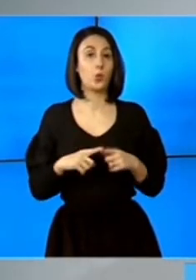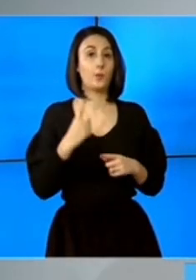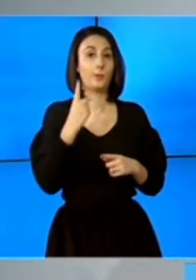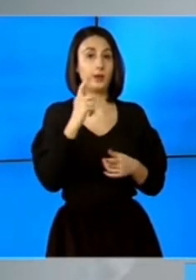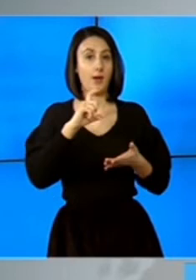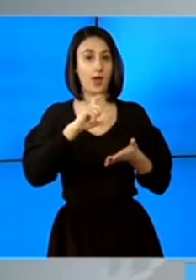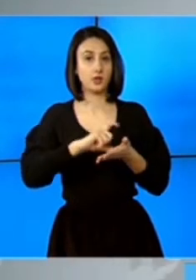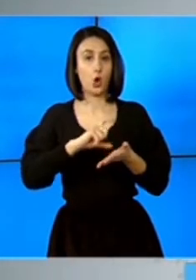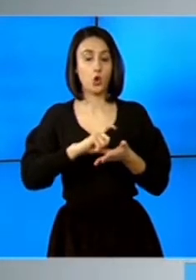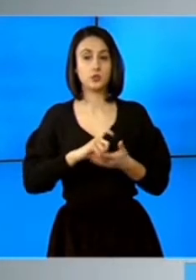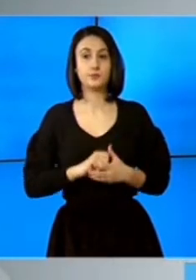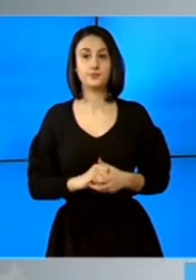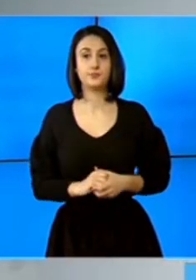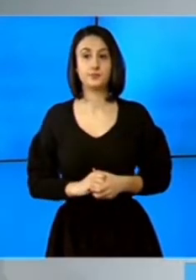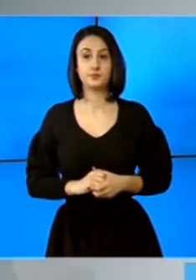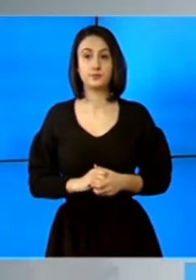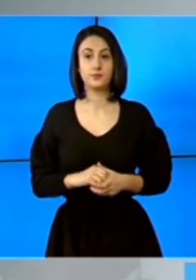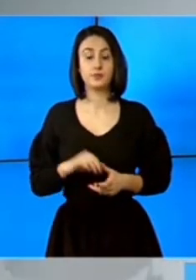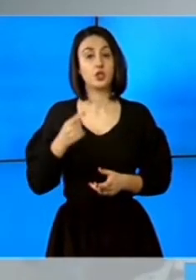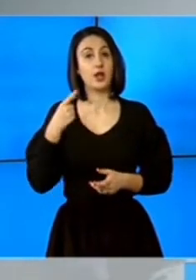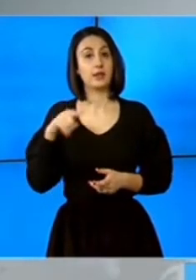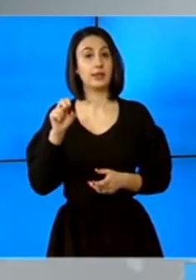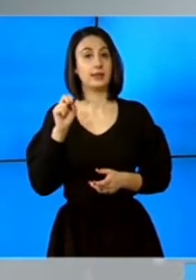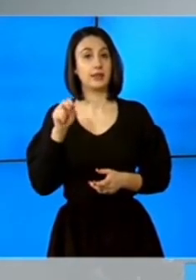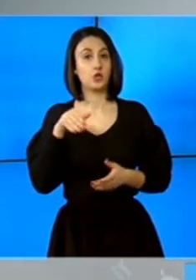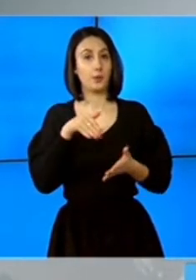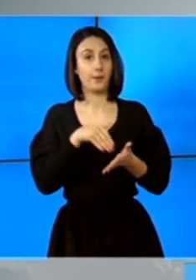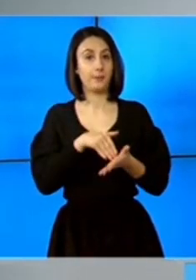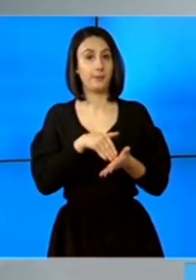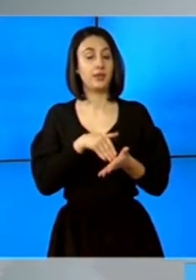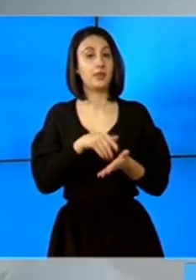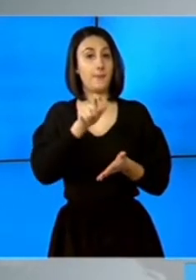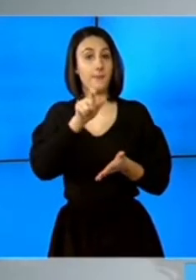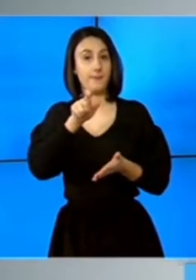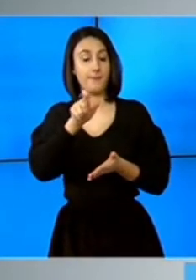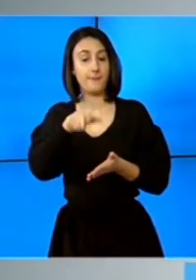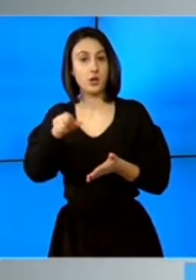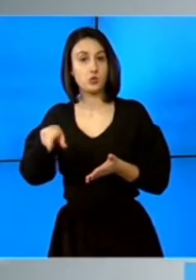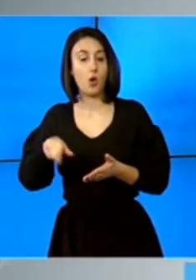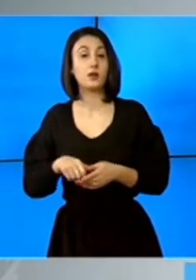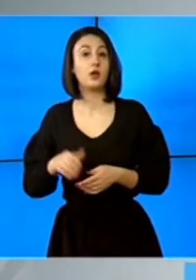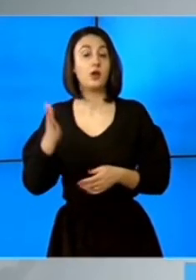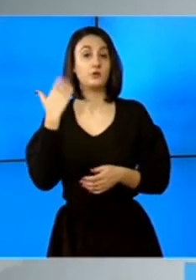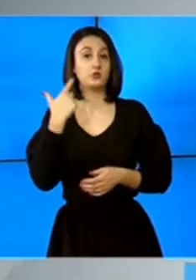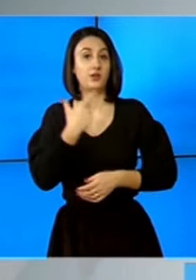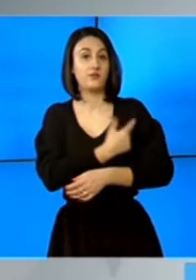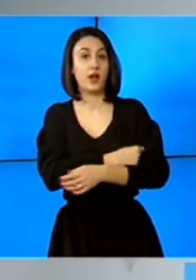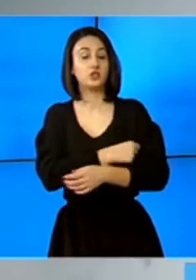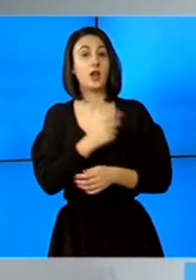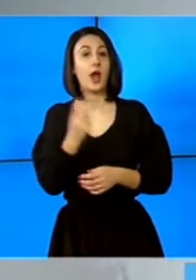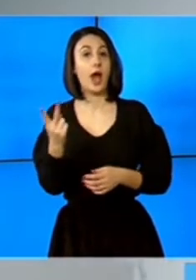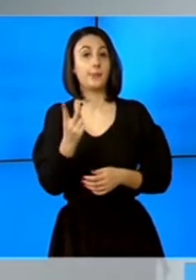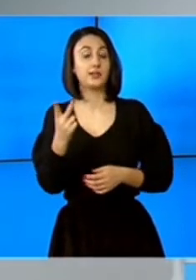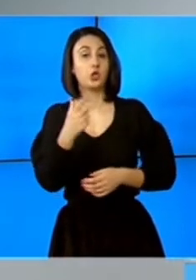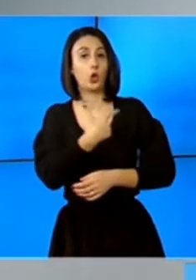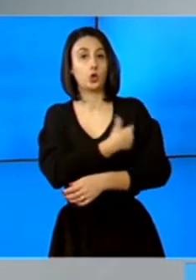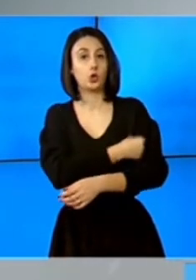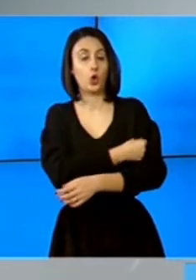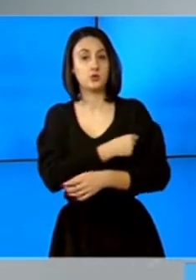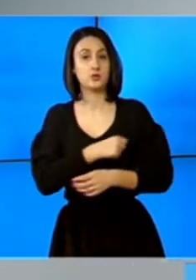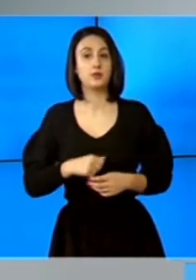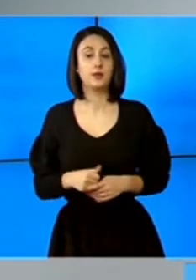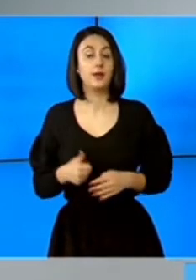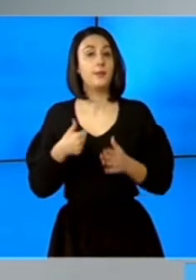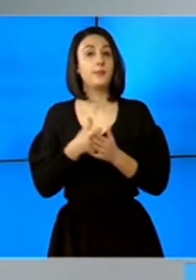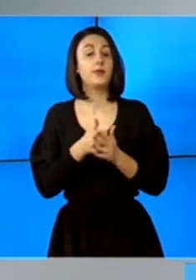doză și alte 13.000 de persoane au fost vaccinate cu ambele doze până